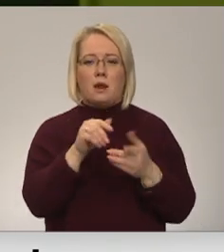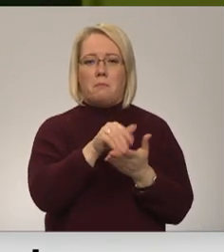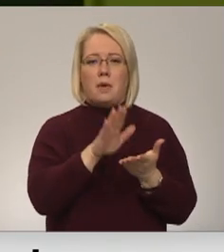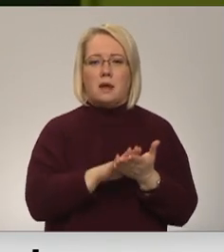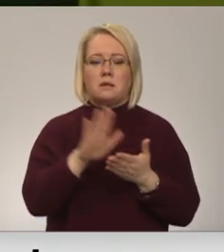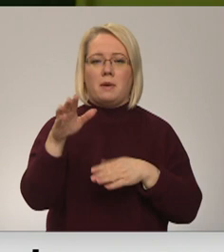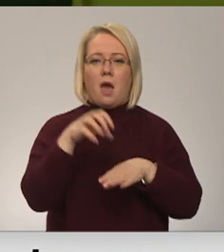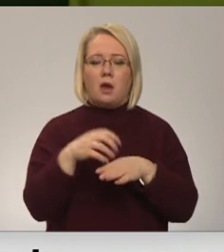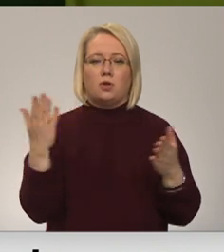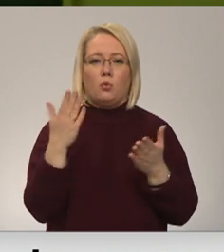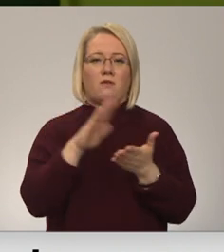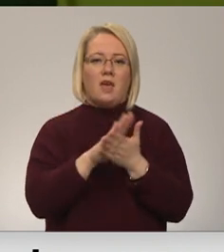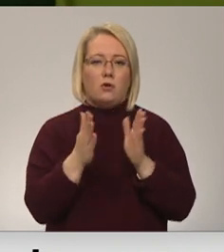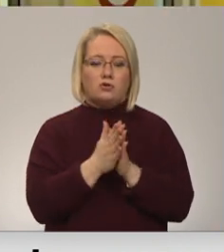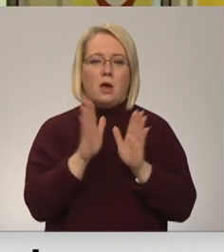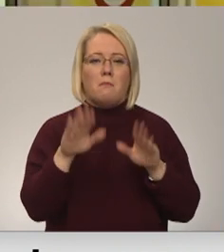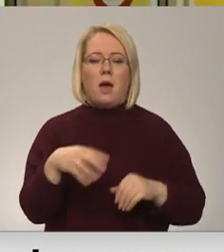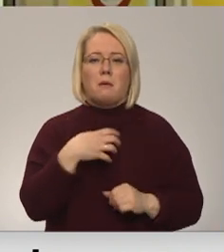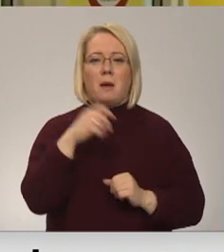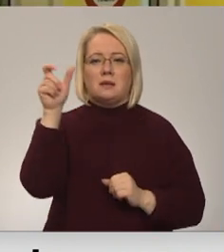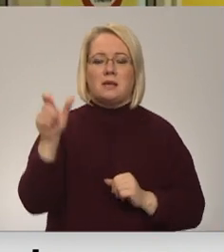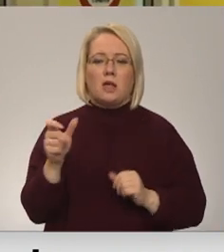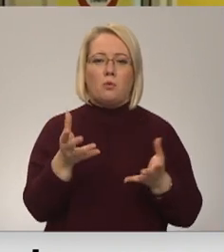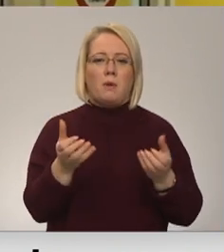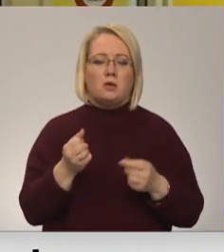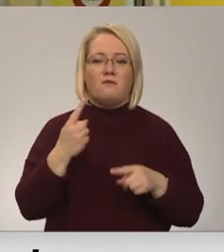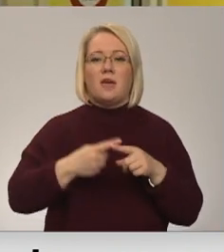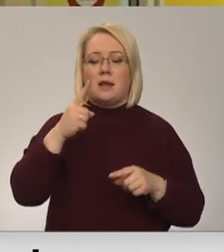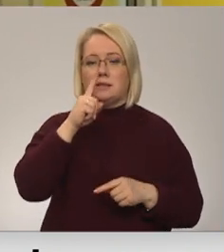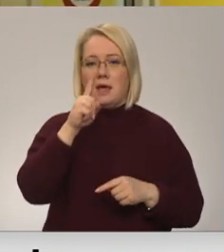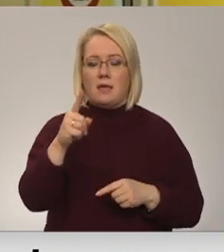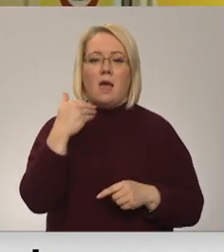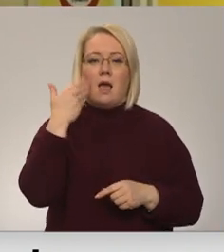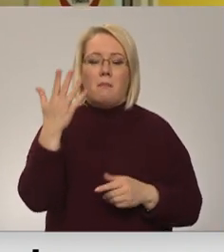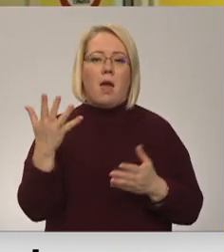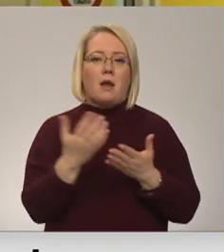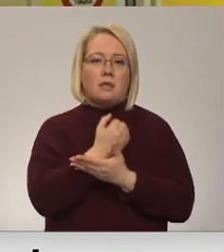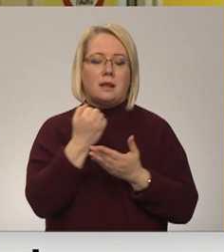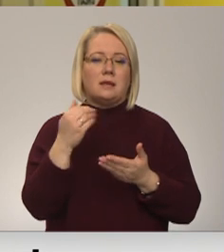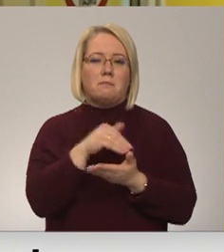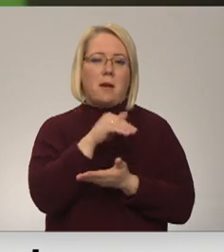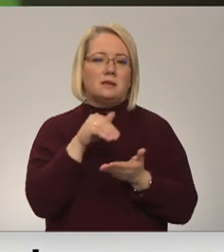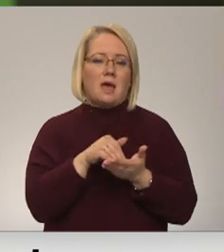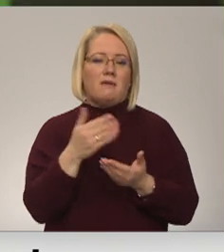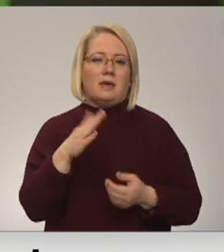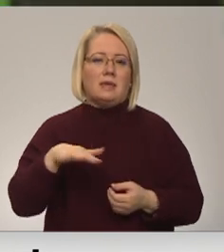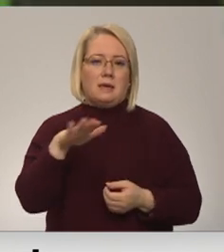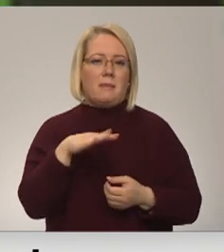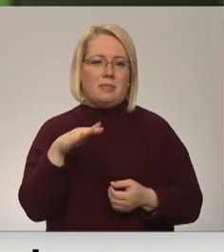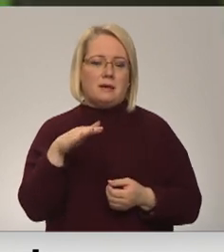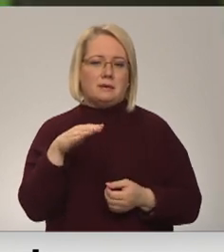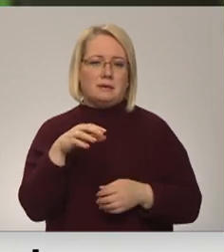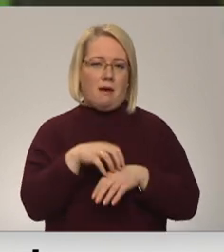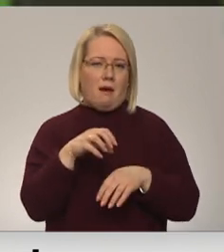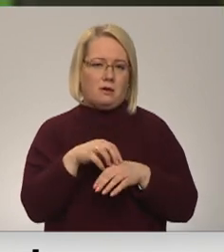šobrīd noslēgt vienošanos par pacientu pieņemšanu reizi nedēļā uz laiku, kamēr atradīs patstāvīgu ģimenes ārstu. Lauri Jansone,